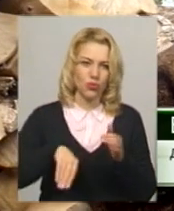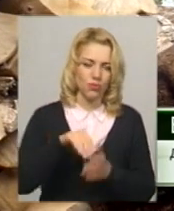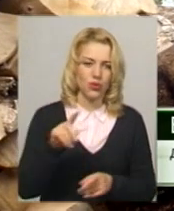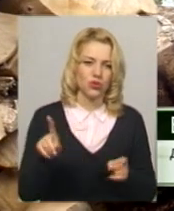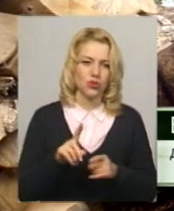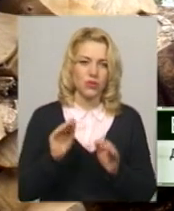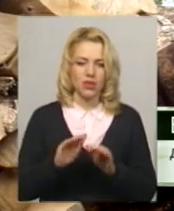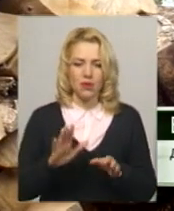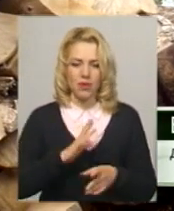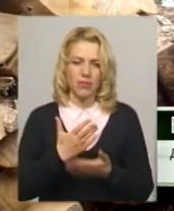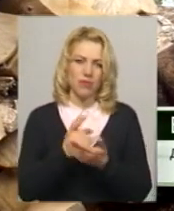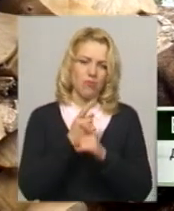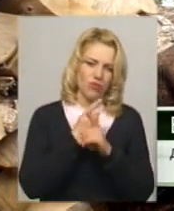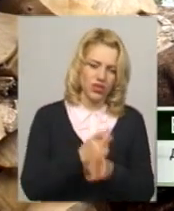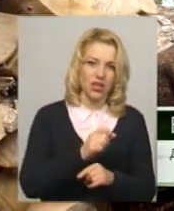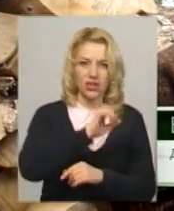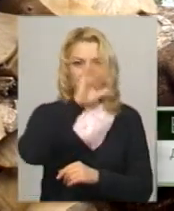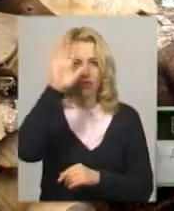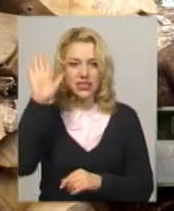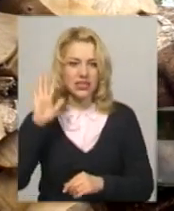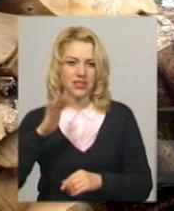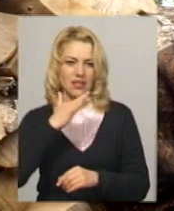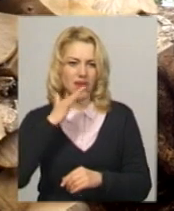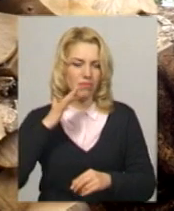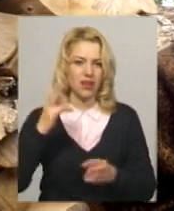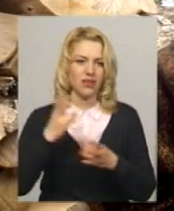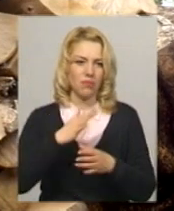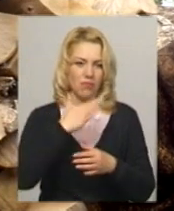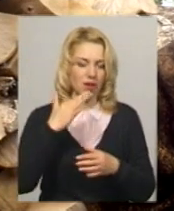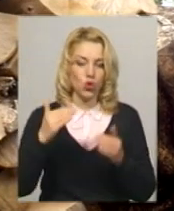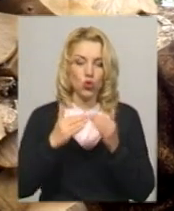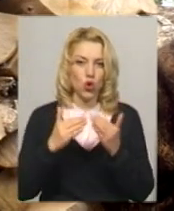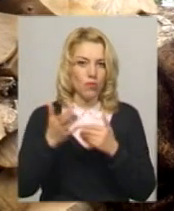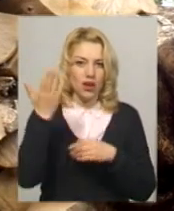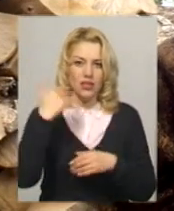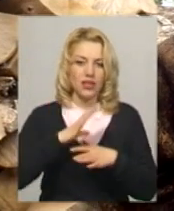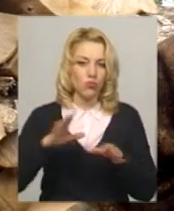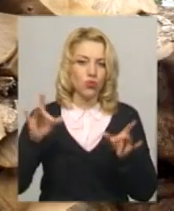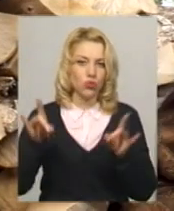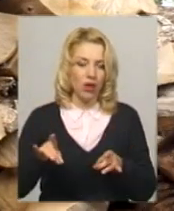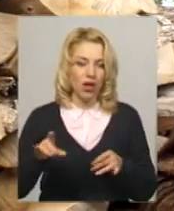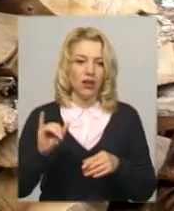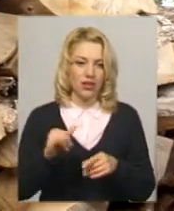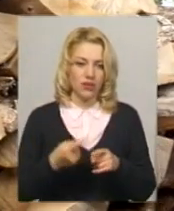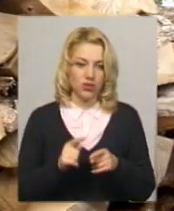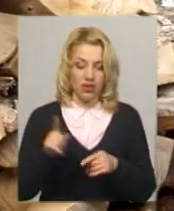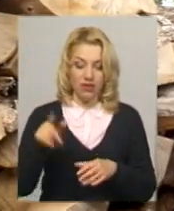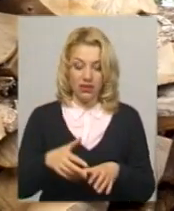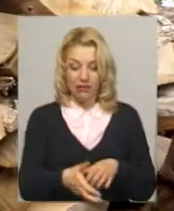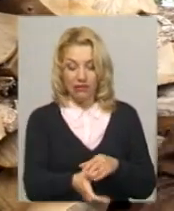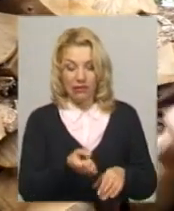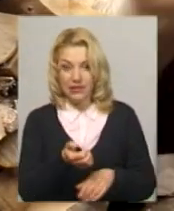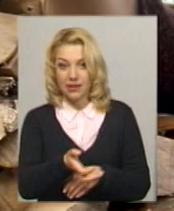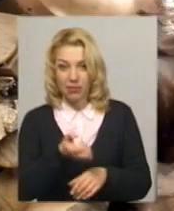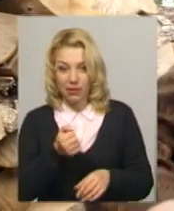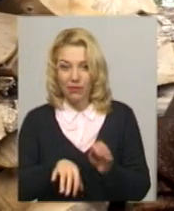випроваджанки, весілля. Треба було вдома, не було ж барів. Він їх познімав тихенько,